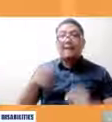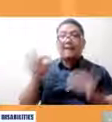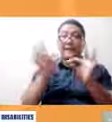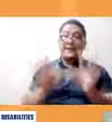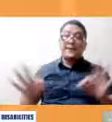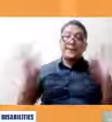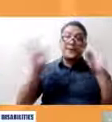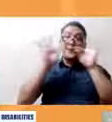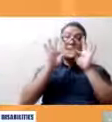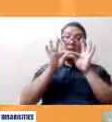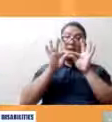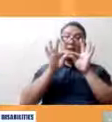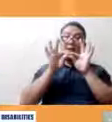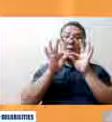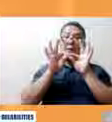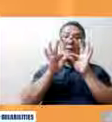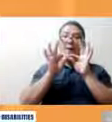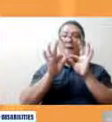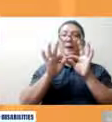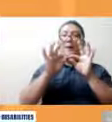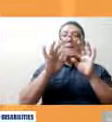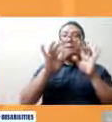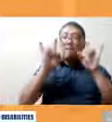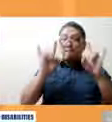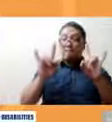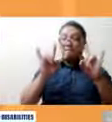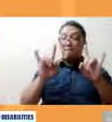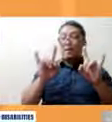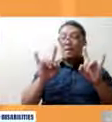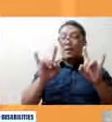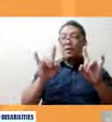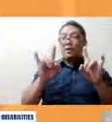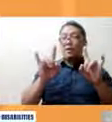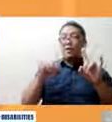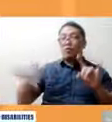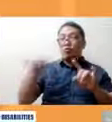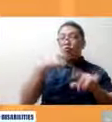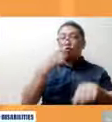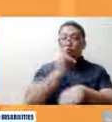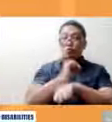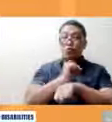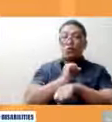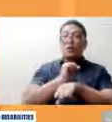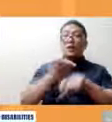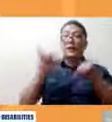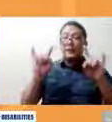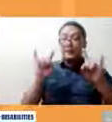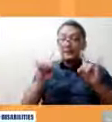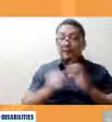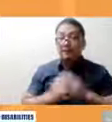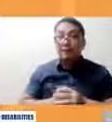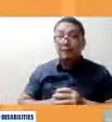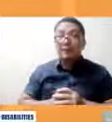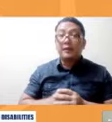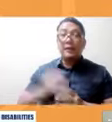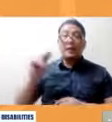ng mass media kahalagahan ng mga NGO